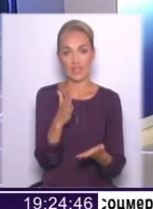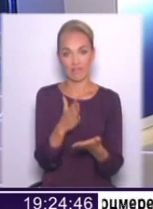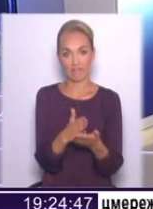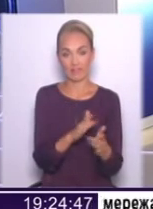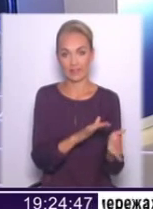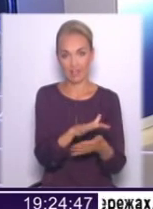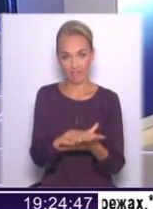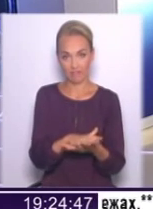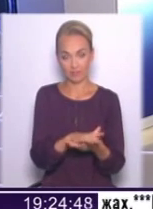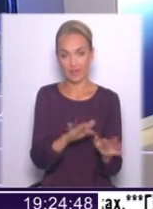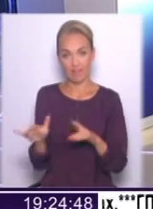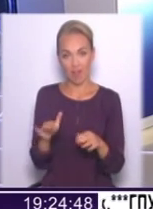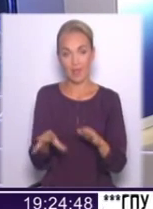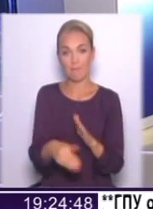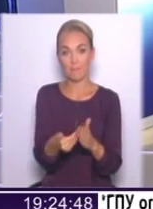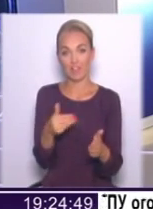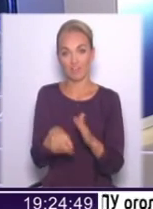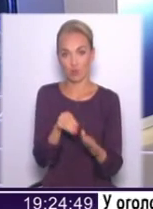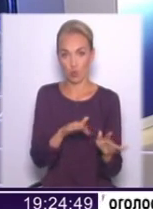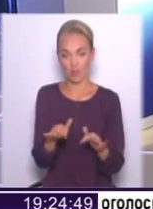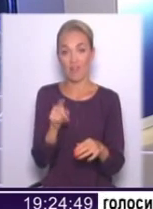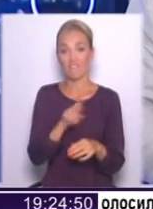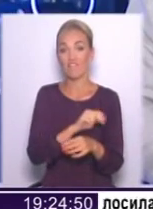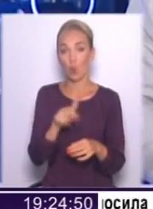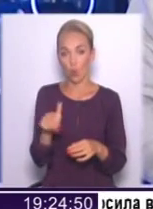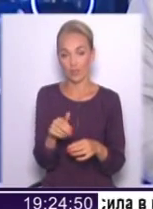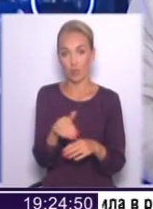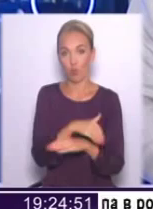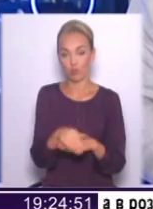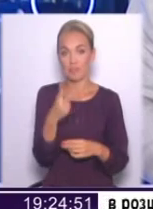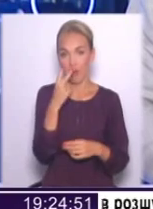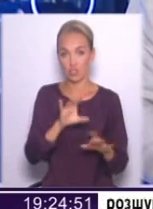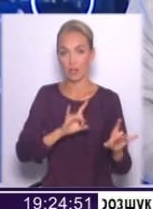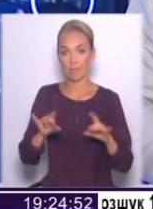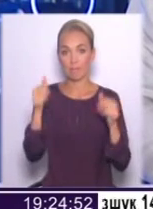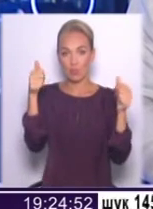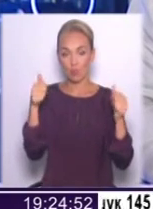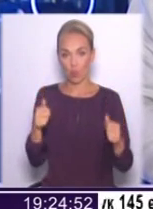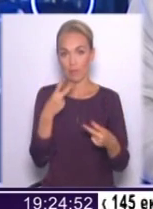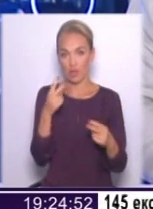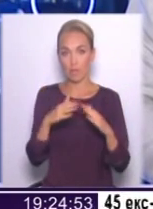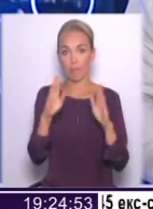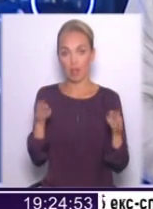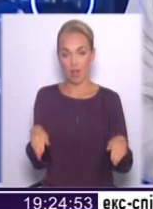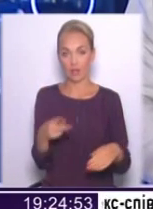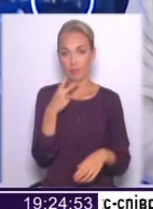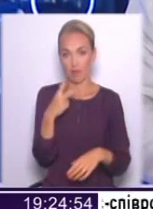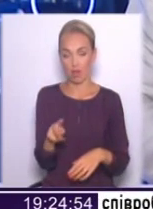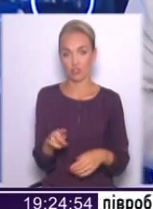кампанія, яка офіційно ще не оголошена? Ви ж ходите по вулицях, ви ж бачите бікборди, ви бачите палатки, бачите,